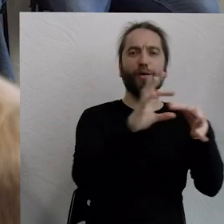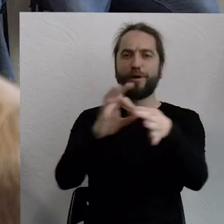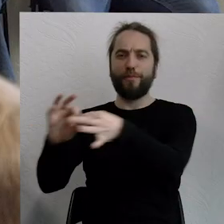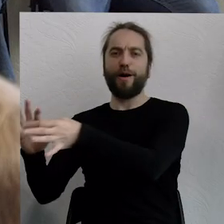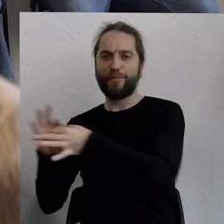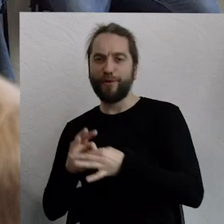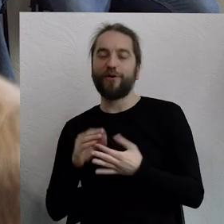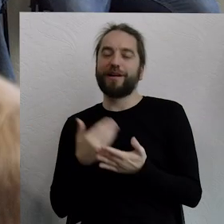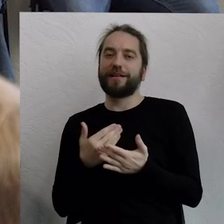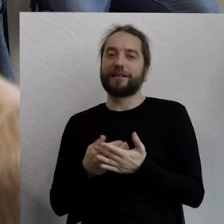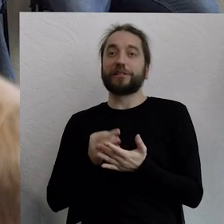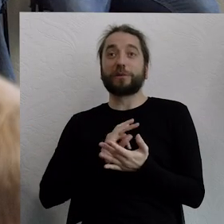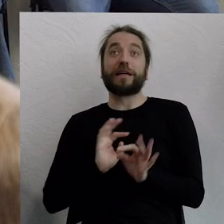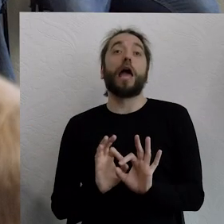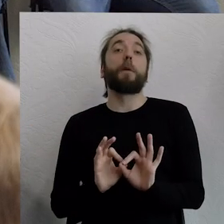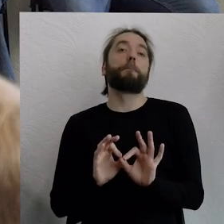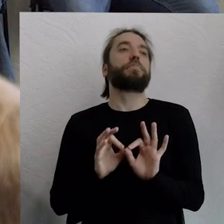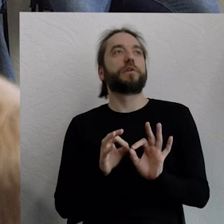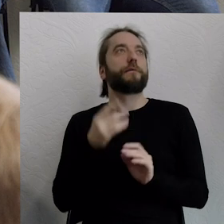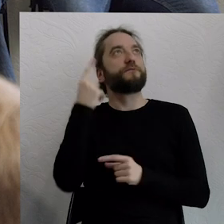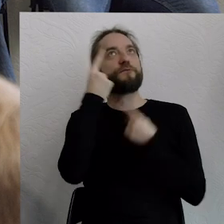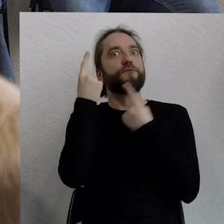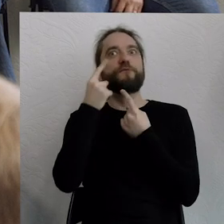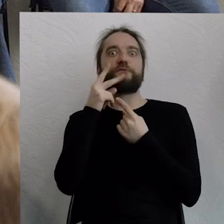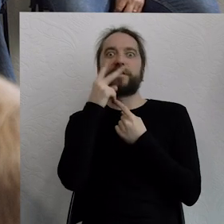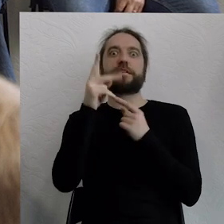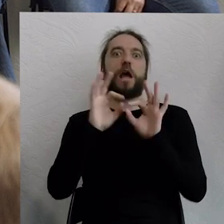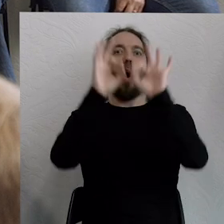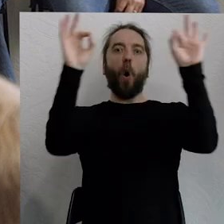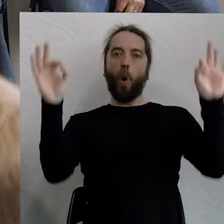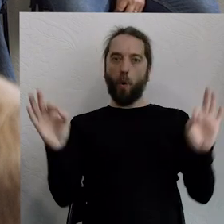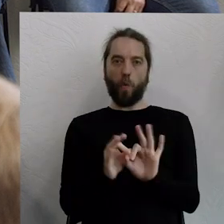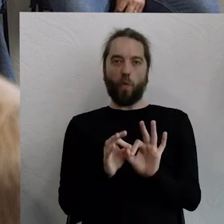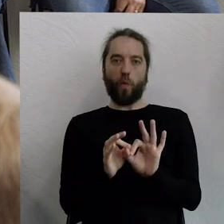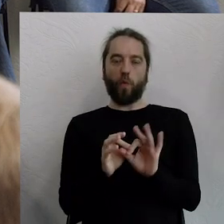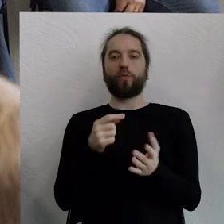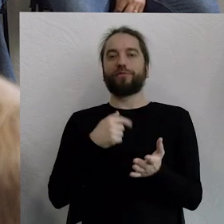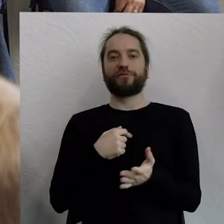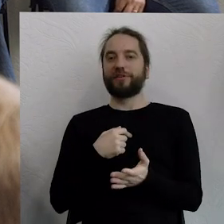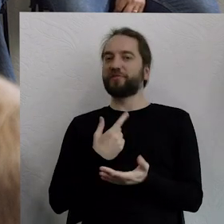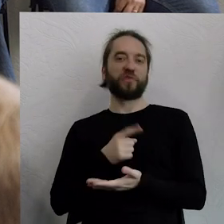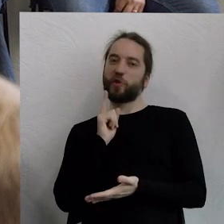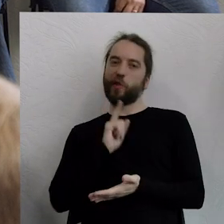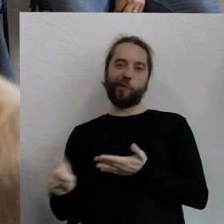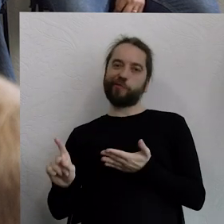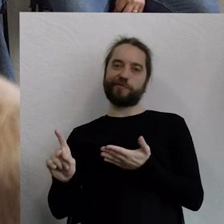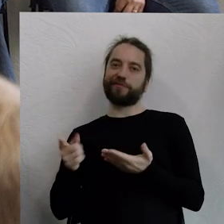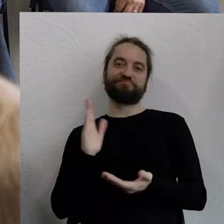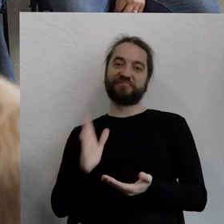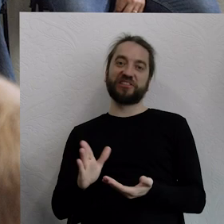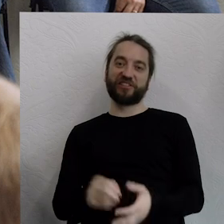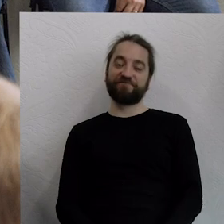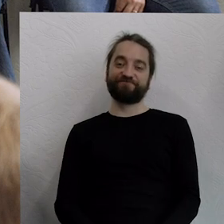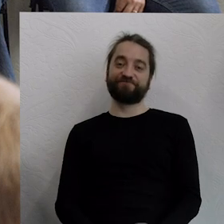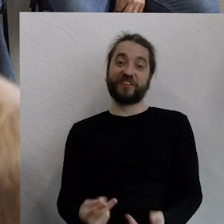Stąd to moje holistyczne podejście i stąd też przekonanie, że chyba nie damy rady ogarnąć tego wszystkiego na raz.